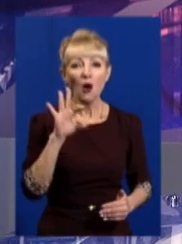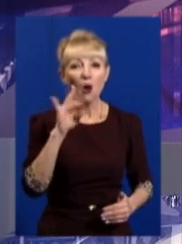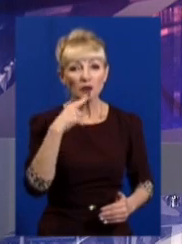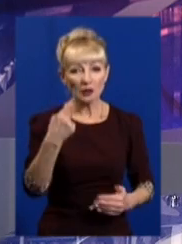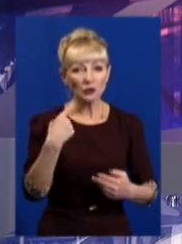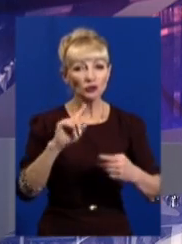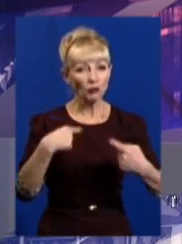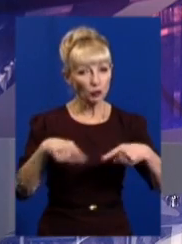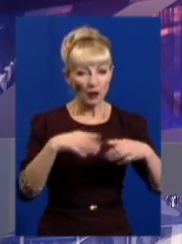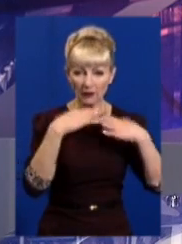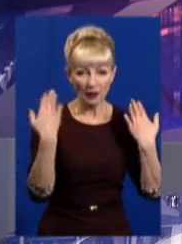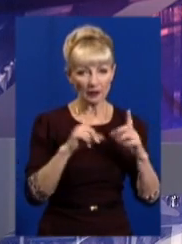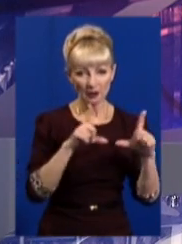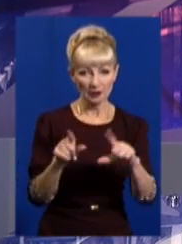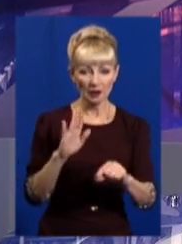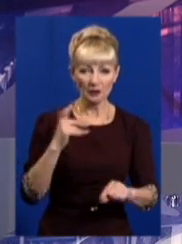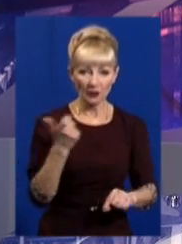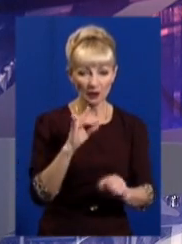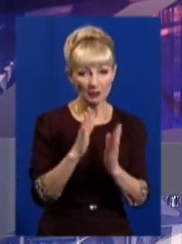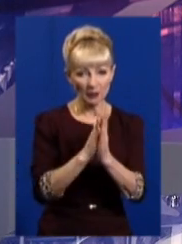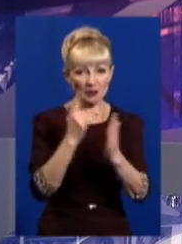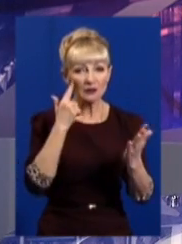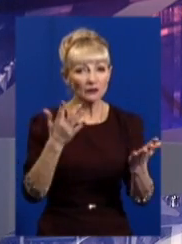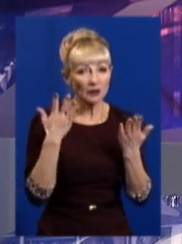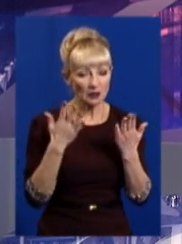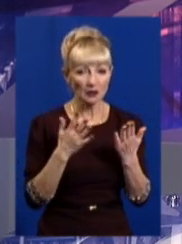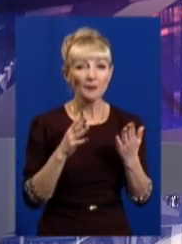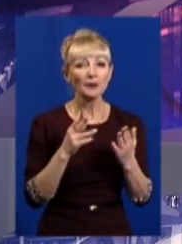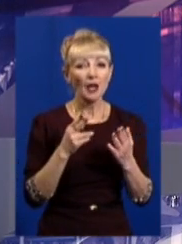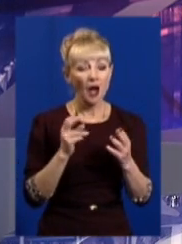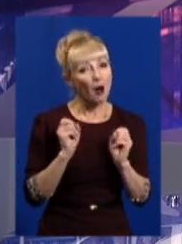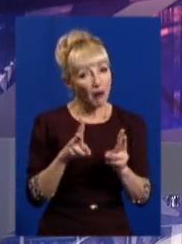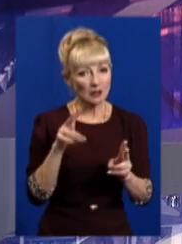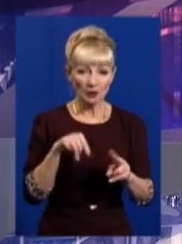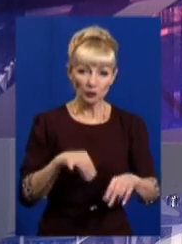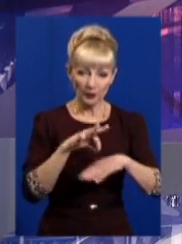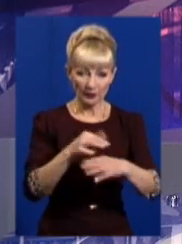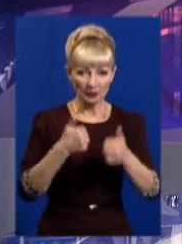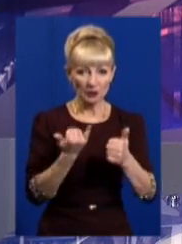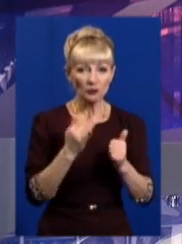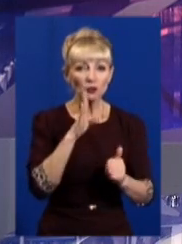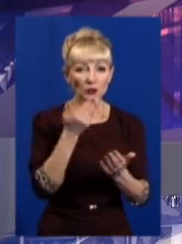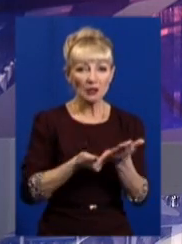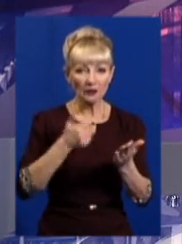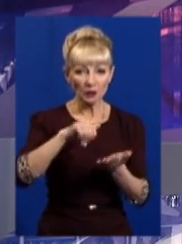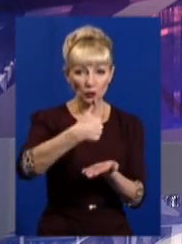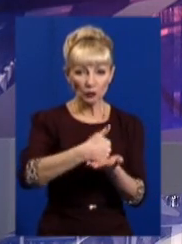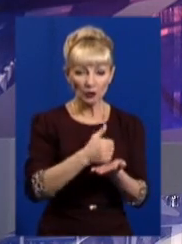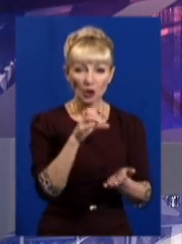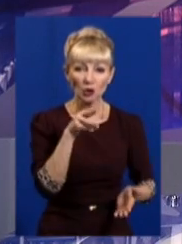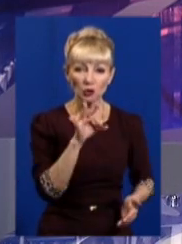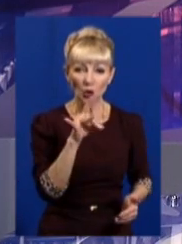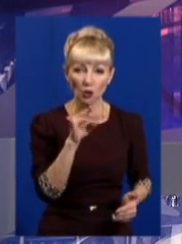футболісти не хочуть їхати до Харкова та попросив з'ясувати, чи безпечно тут проводити матч. Сьогодні зранку радник губернатора Сергій